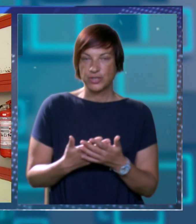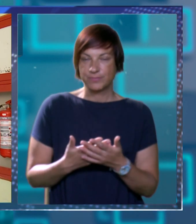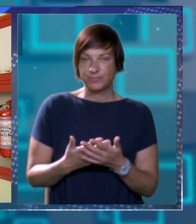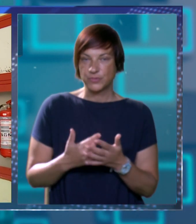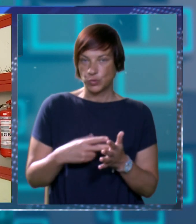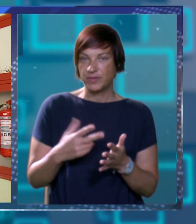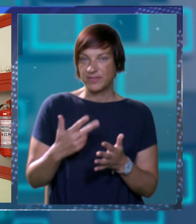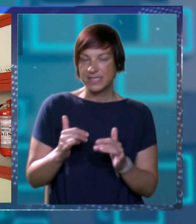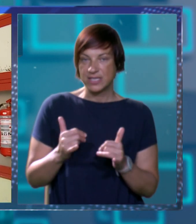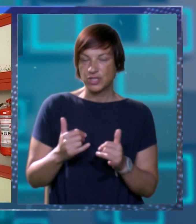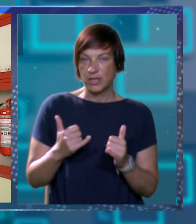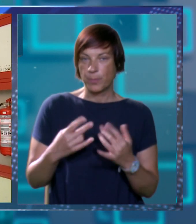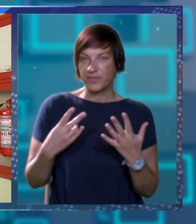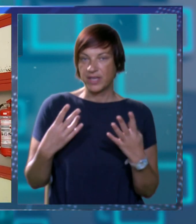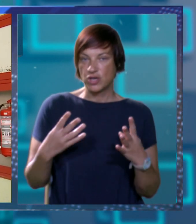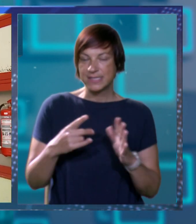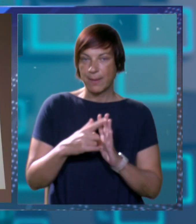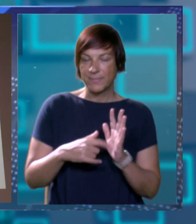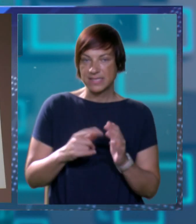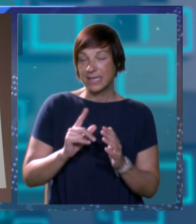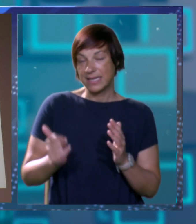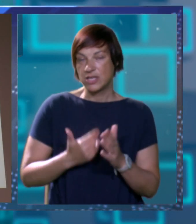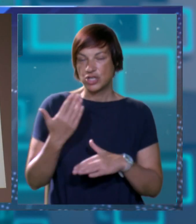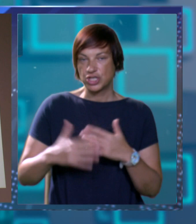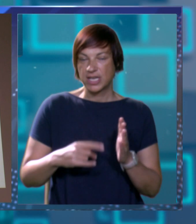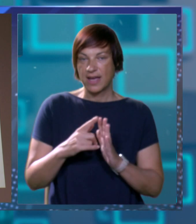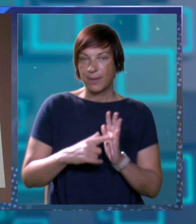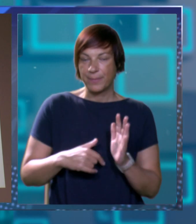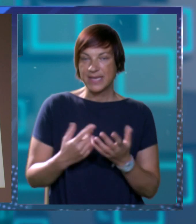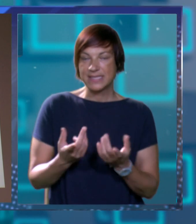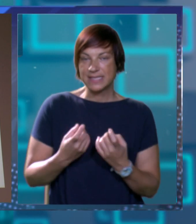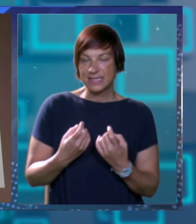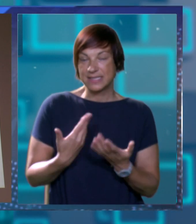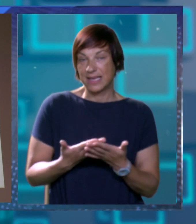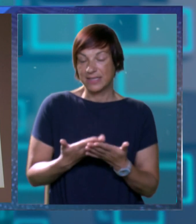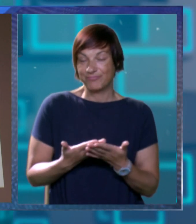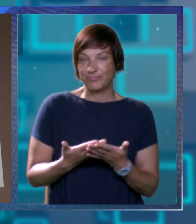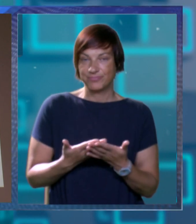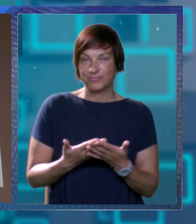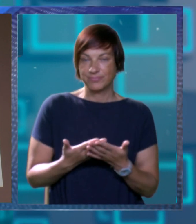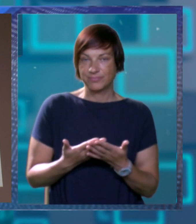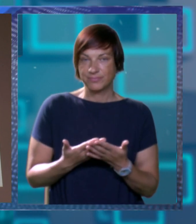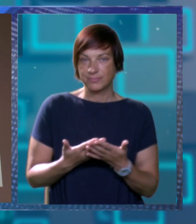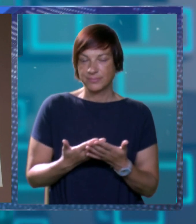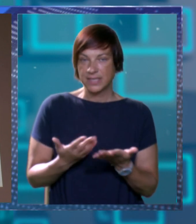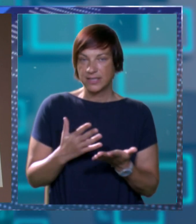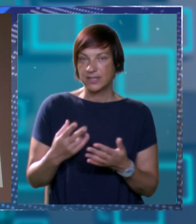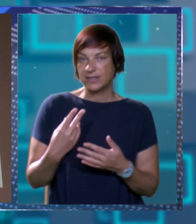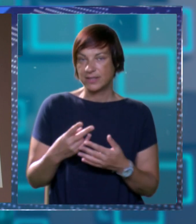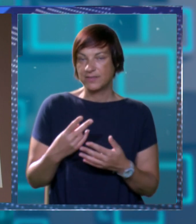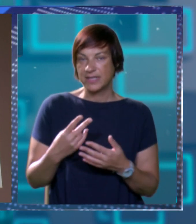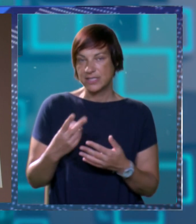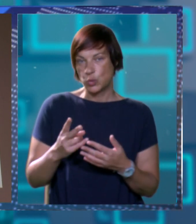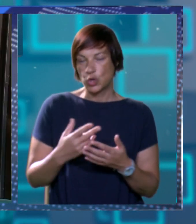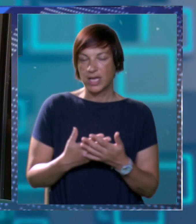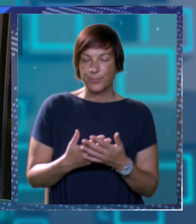U 2023. Da, u ovih prvih osvam mjeseca. Nije još kraj mjeseca, ali evo to znači do negdje 22.